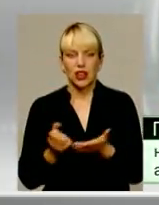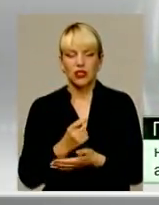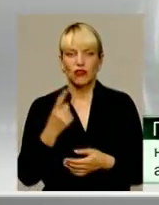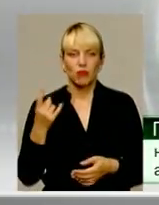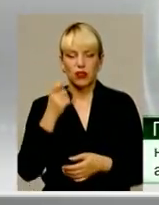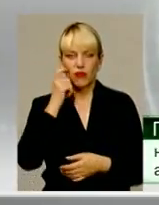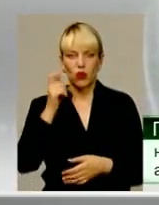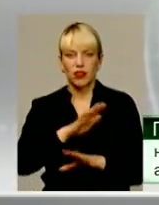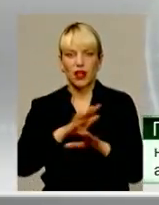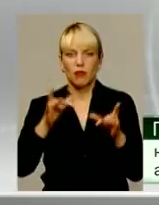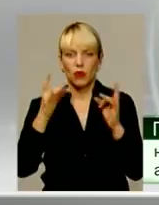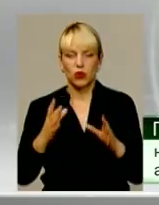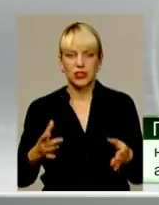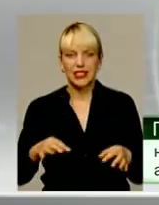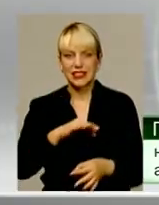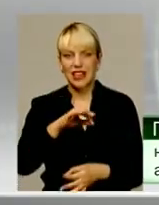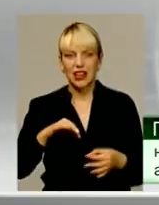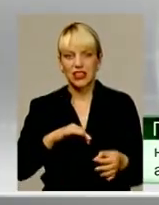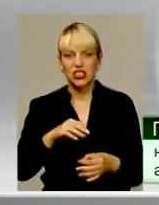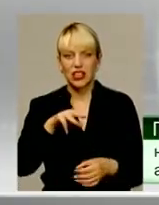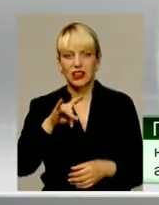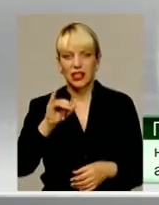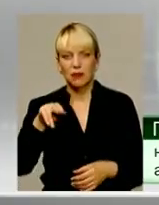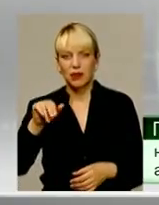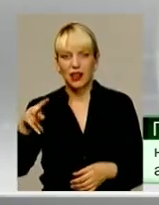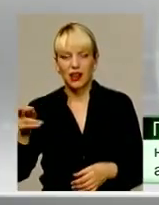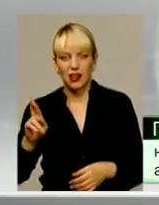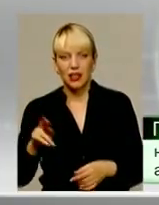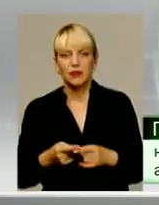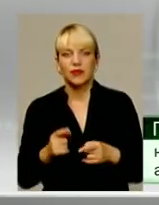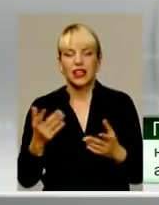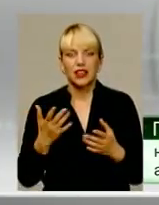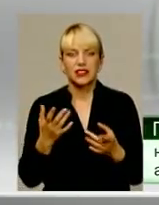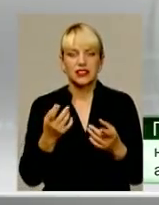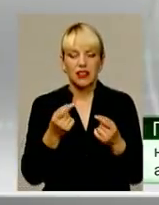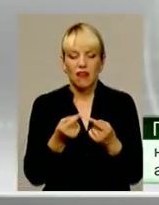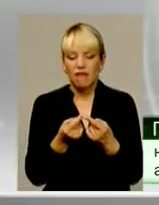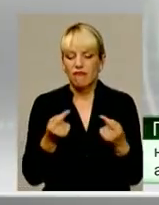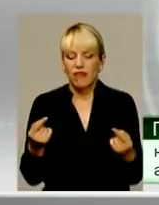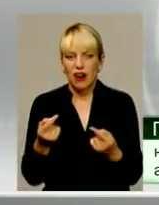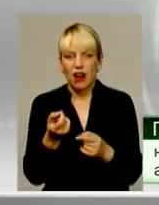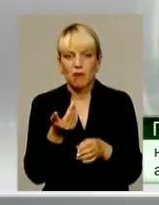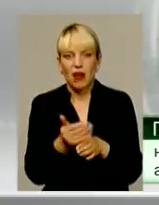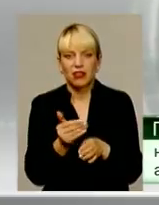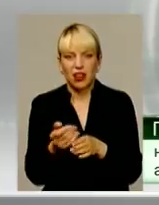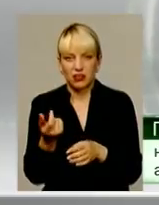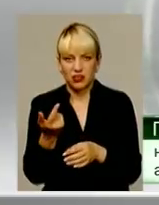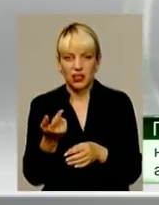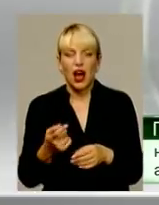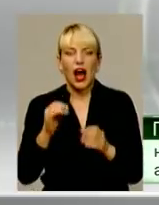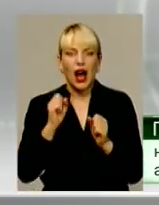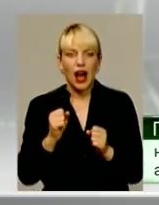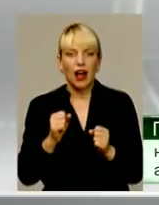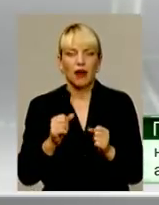Україні не просто залишки трипільського шару, не просто якісь фрагментарні знахідки, а було вже